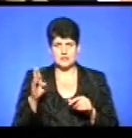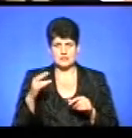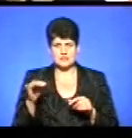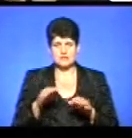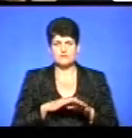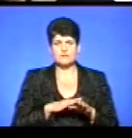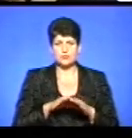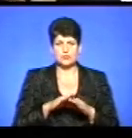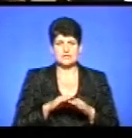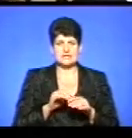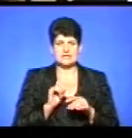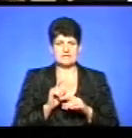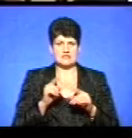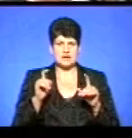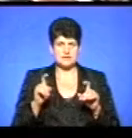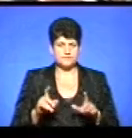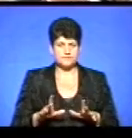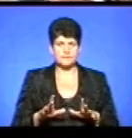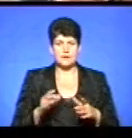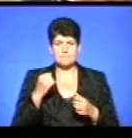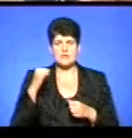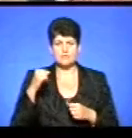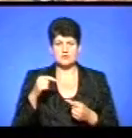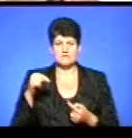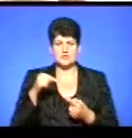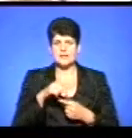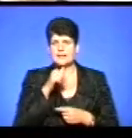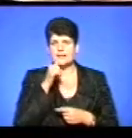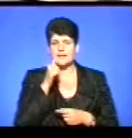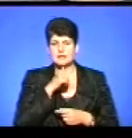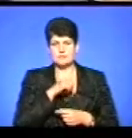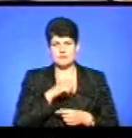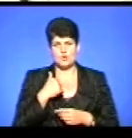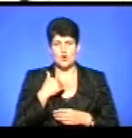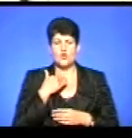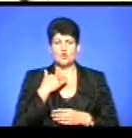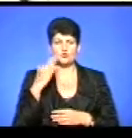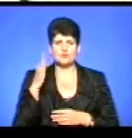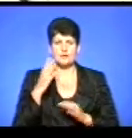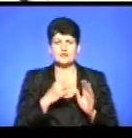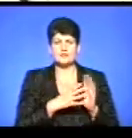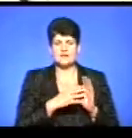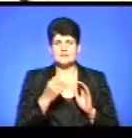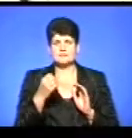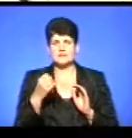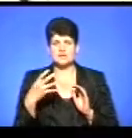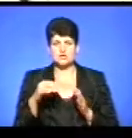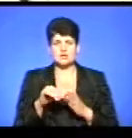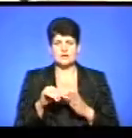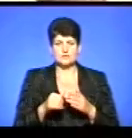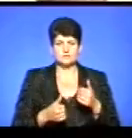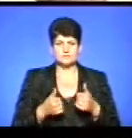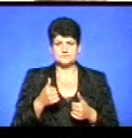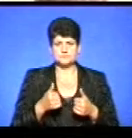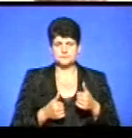виконували тестові завдання. Переможця визначали шляхом таємного голосування. Дев'ять із 15 членів конкурсної